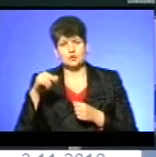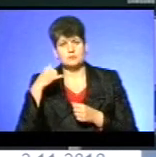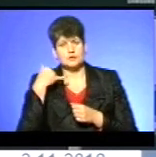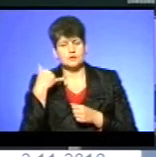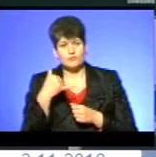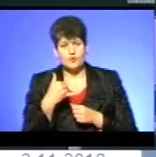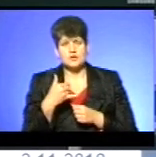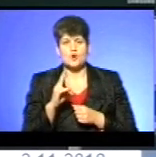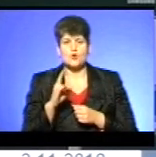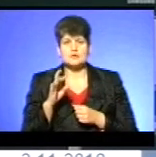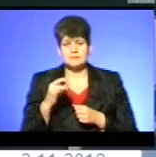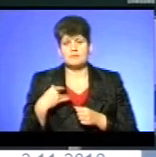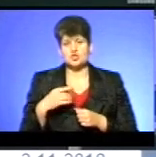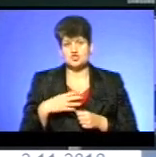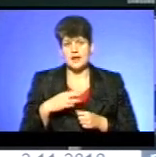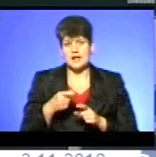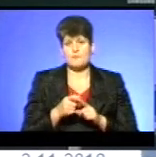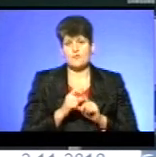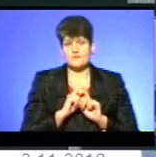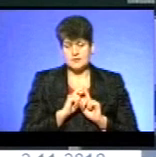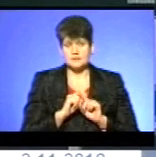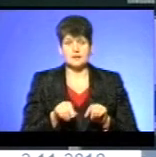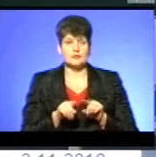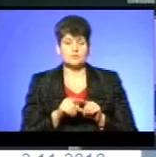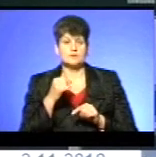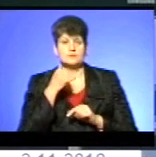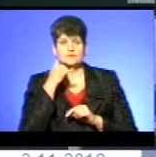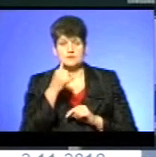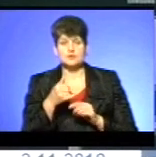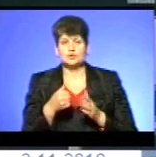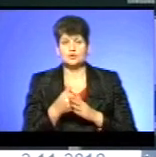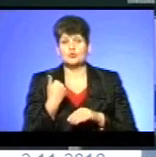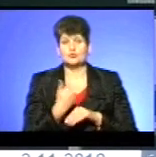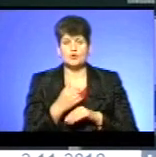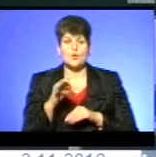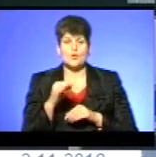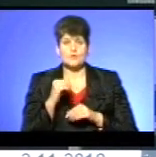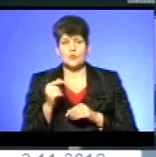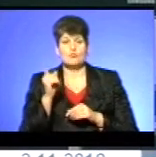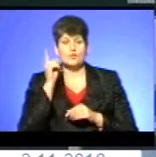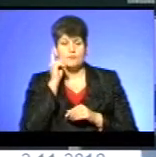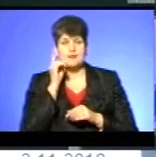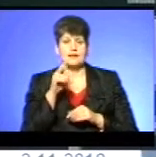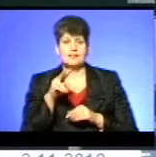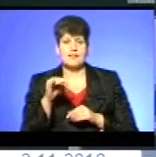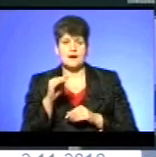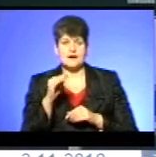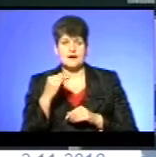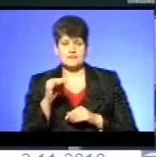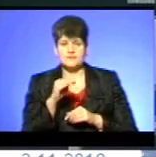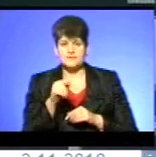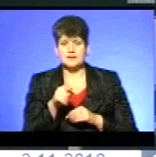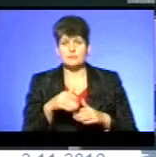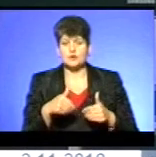телефону кореспондента. Ми чекаємо відповіді. Також ми зателефонували до головного офісу мобільного оператора LifeSell. Там нам